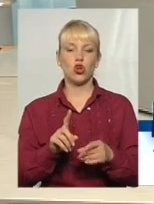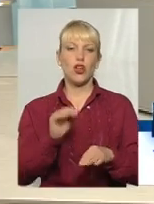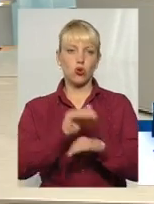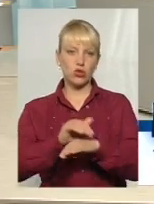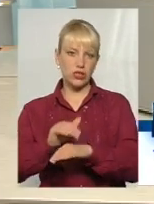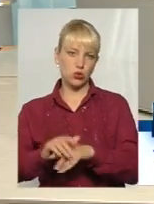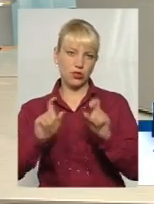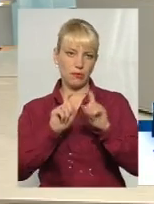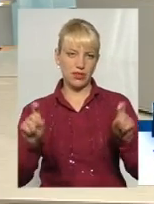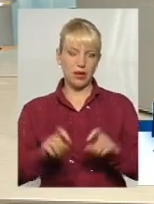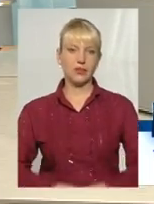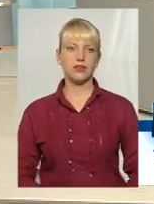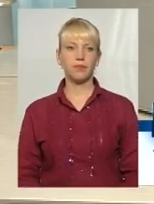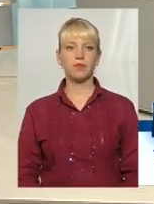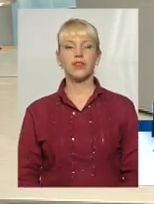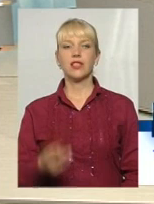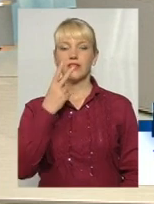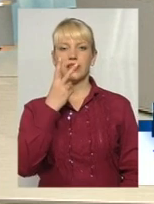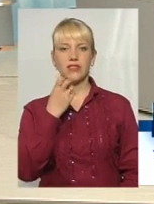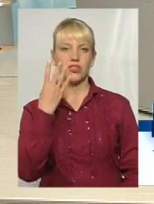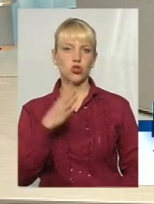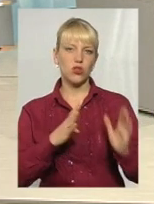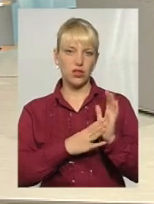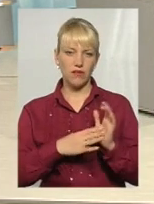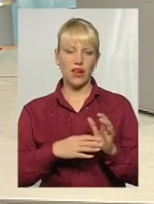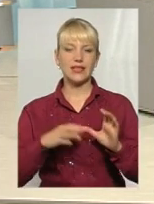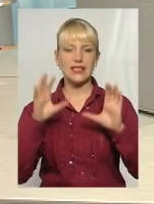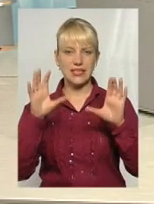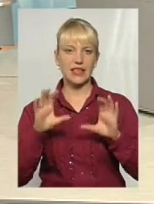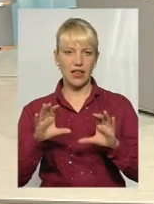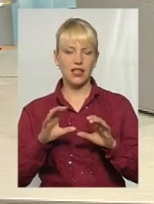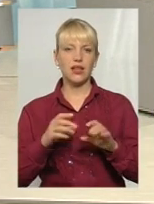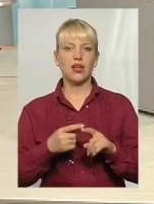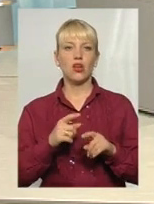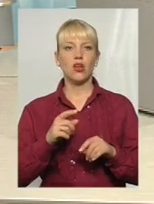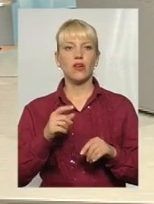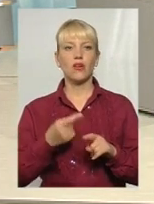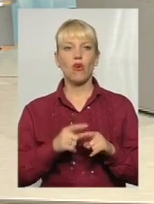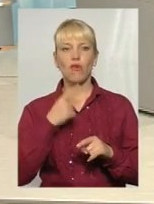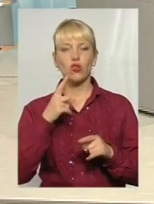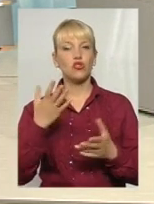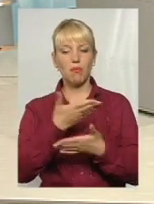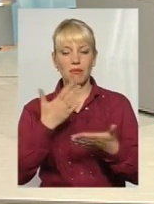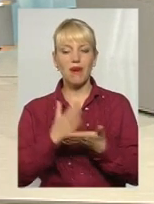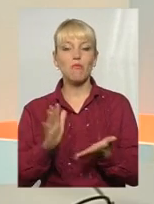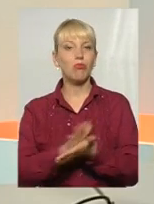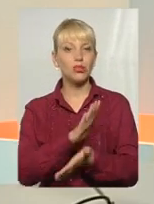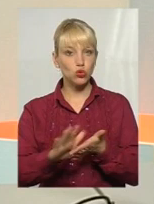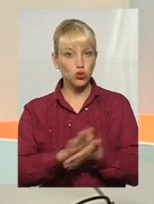маємо? Ну, дивіться, дійсно, 49 стаття Конституції говорить, що ми маємо мати безкоштовну медицину. Але я вам скажу, що